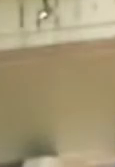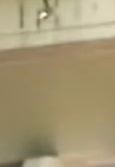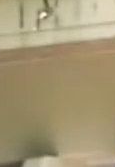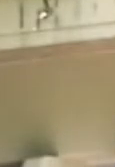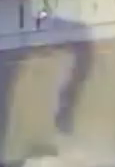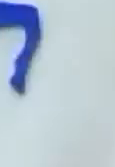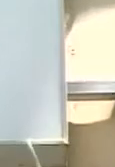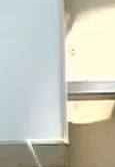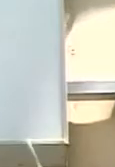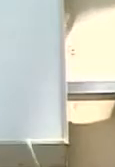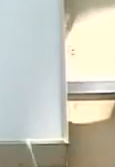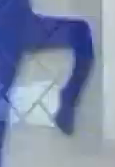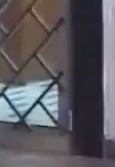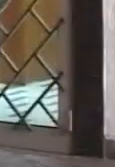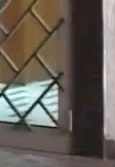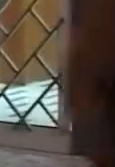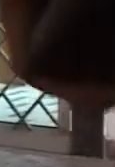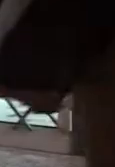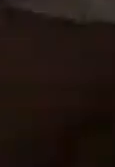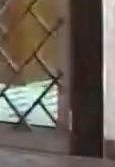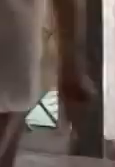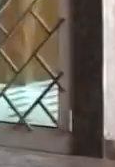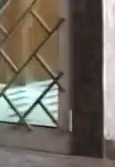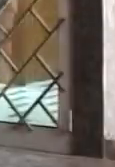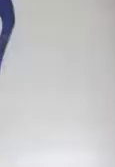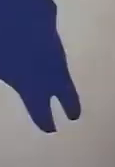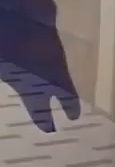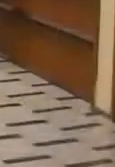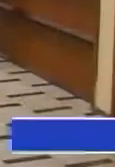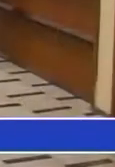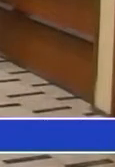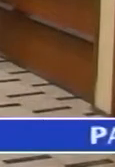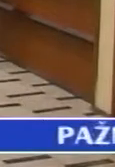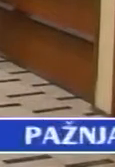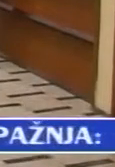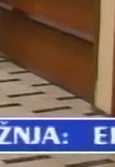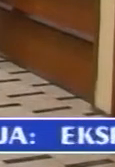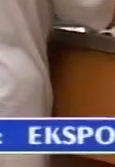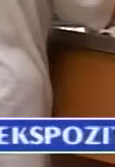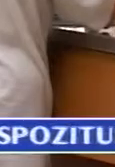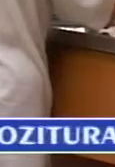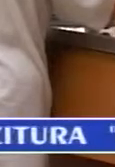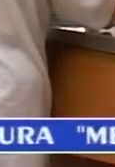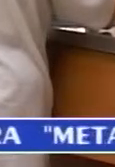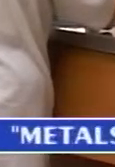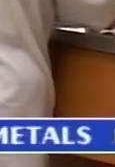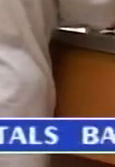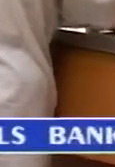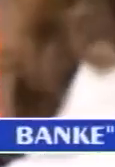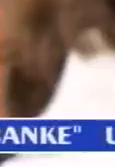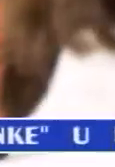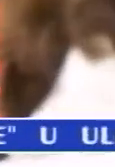Stanite pod našu zastavu Metals banka Vaša banka Banka velikih razvojnih